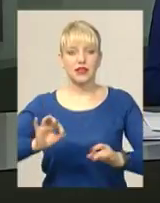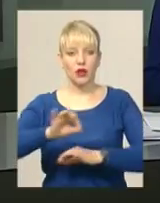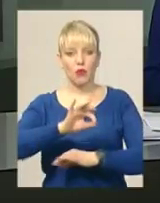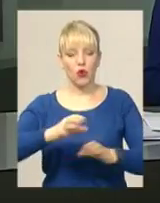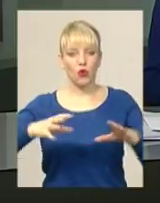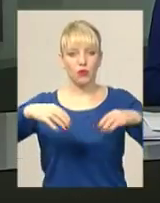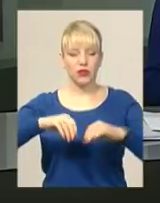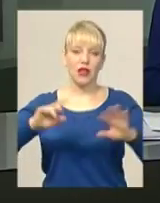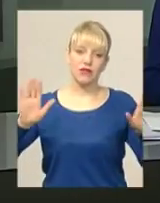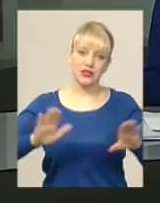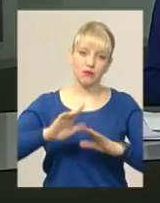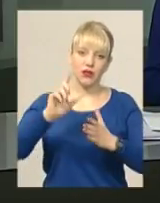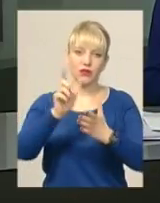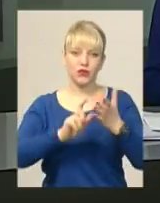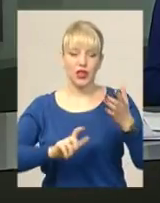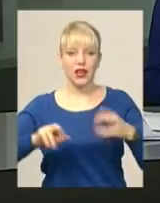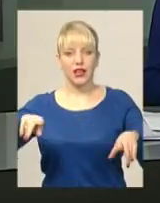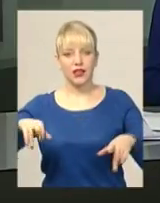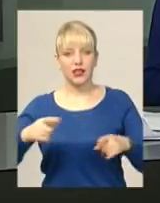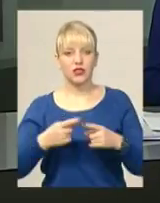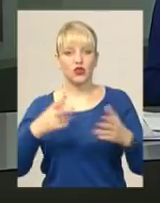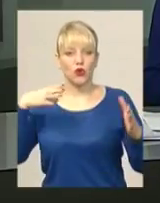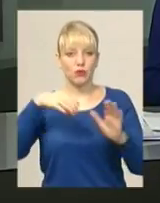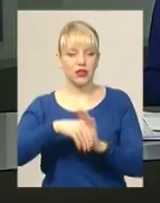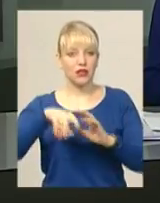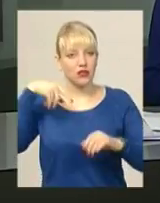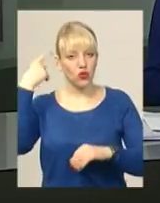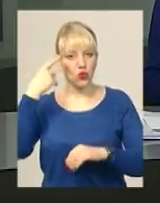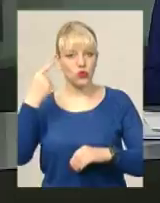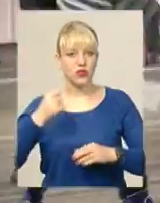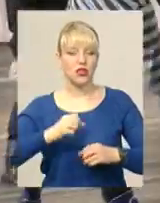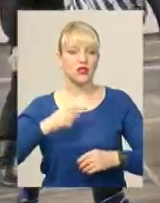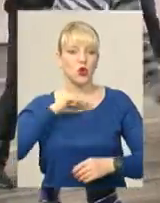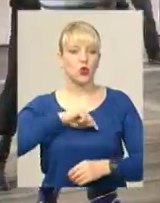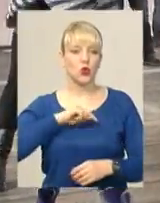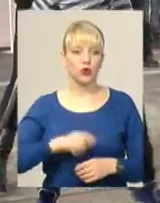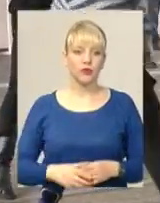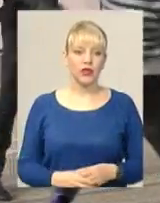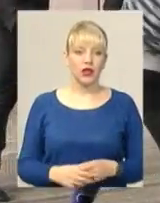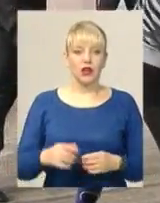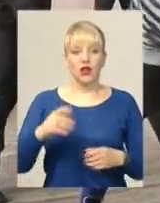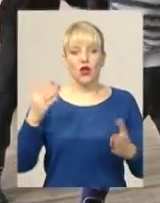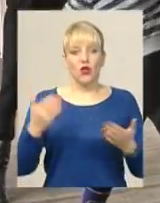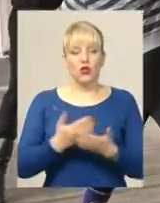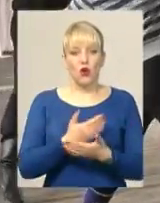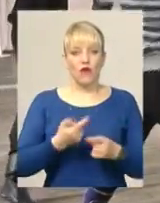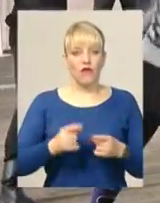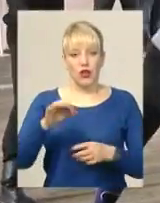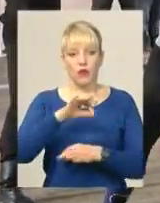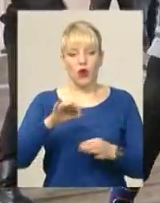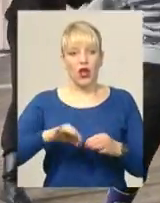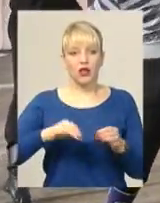танці, аби об'ємно показати дух козацької вольниці, описаний Кобзарем. Новий проєкт «Козацький міфіт обласної